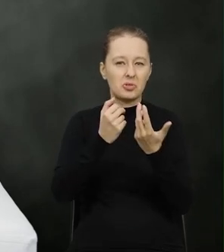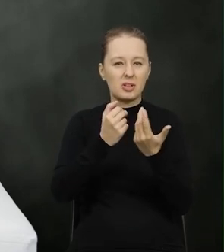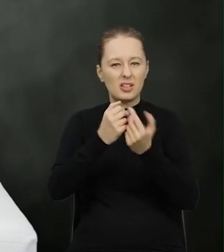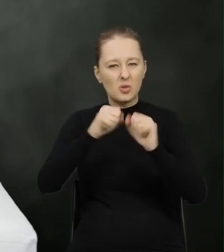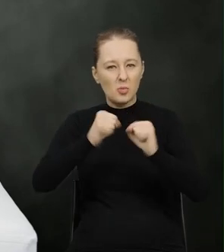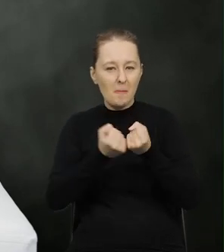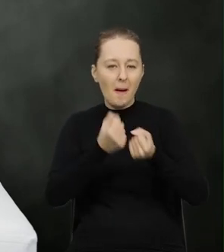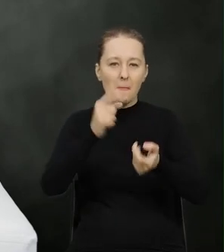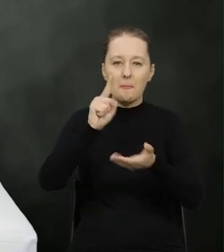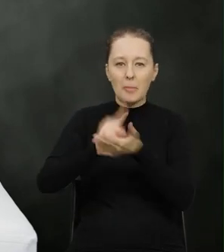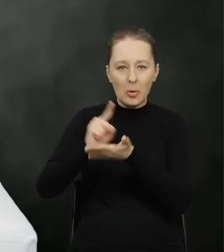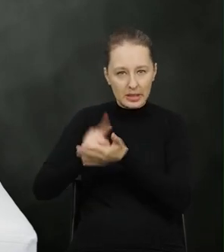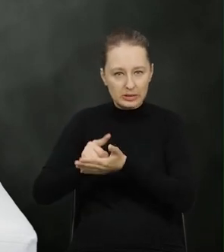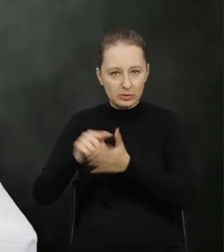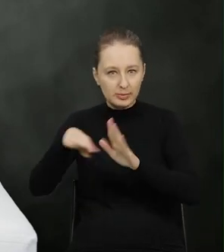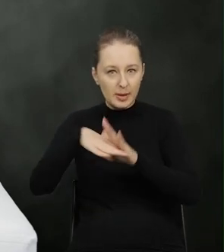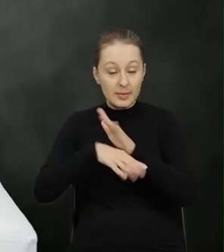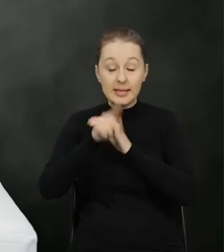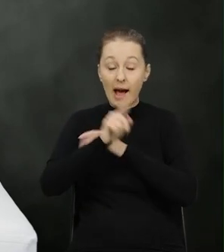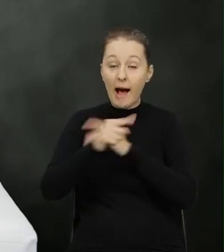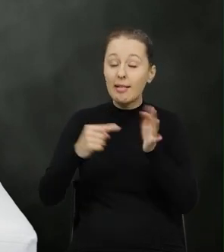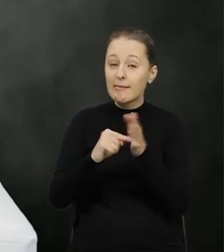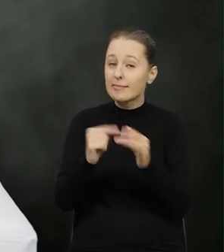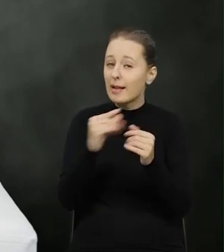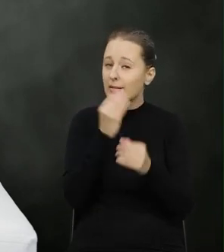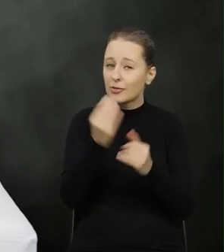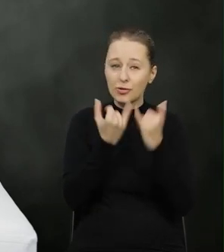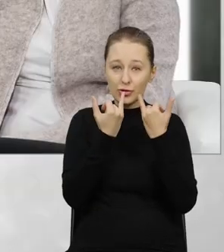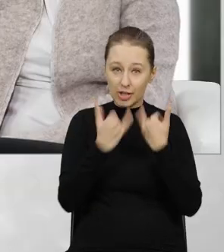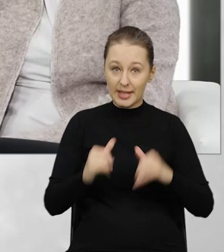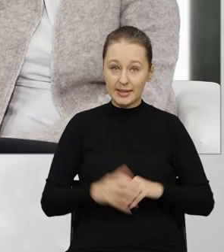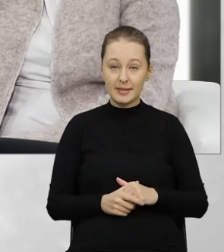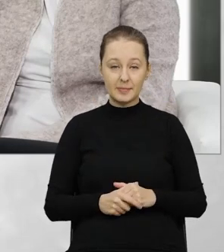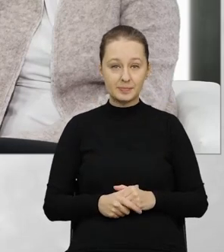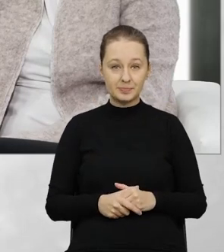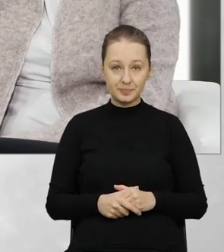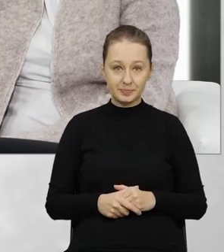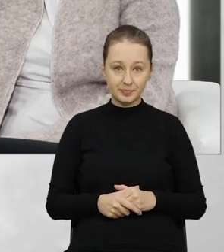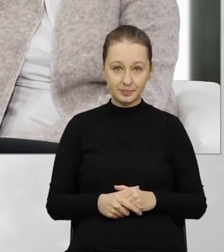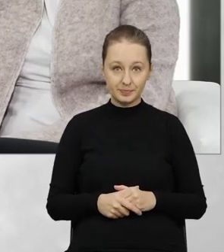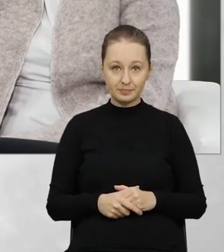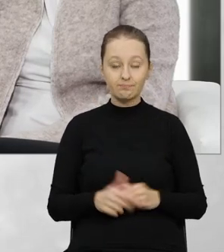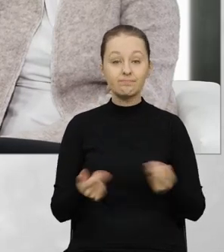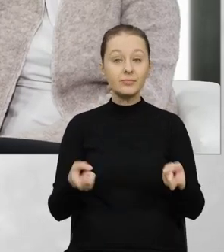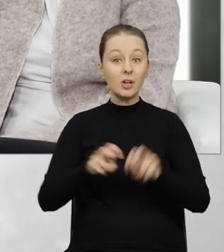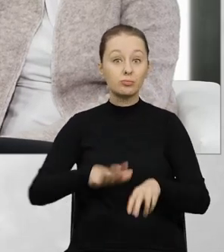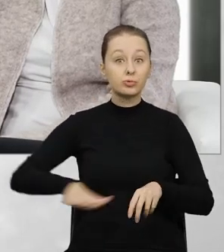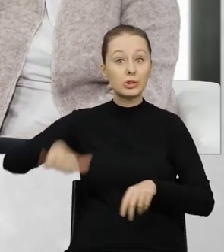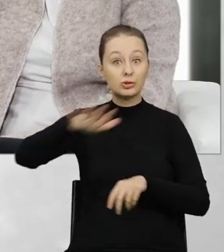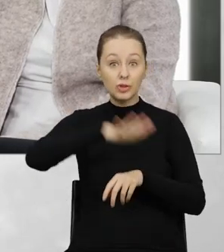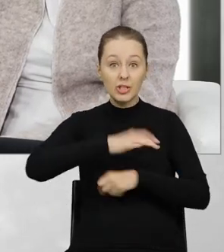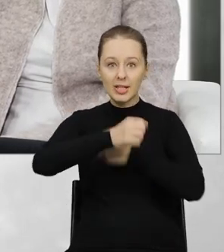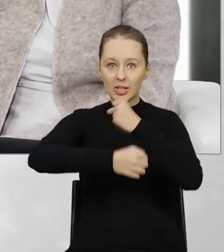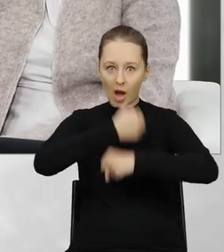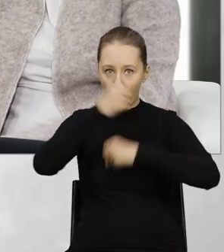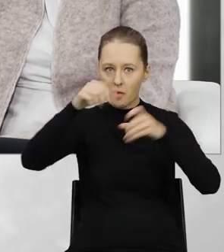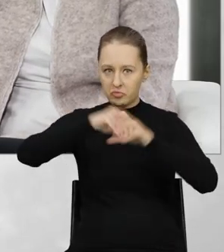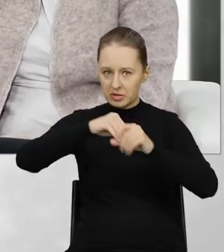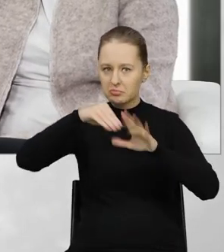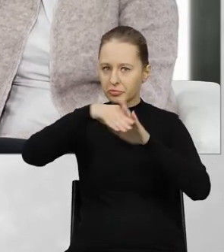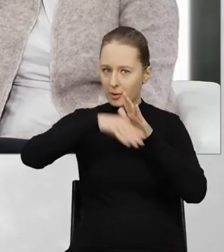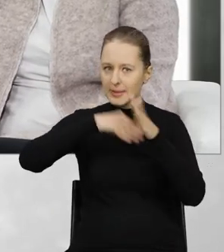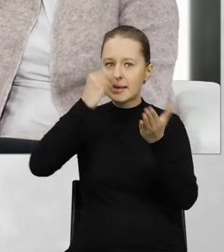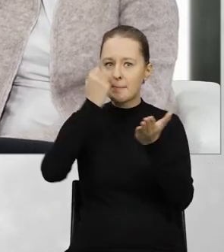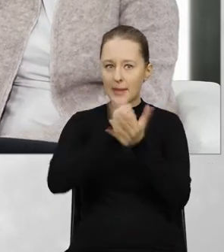tylko. Służy on także stworzeniu przestrzeni dla legalnej działalności,